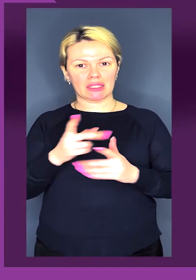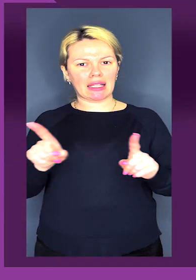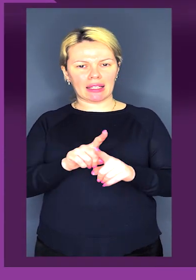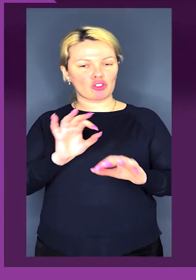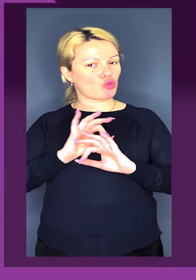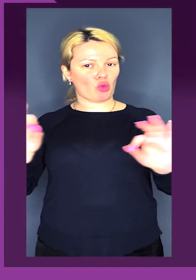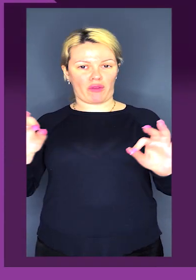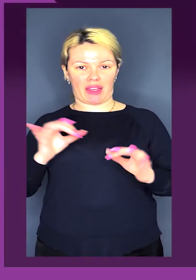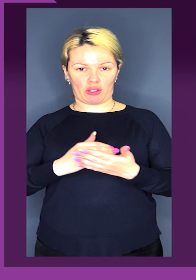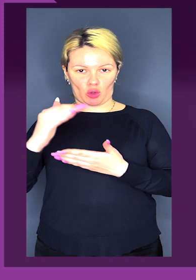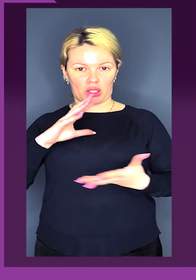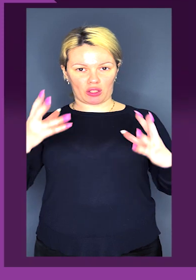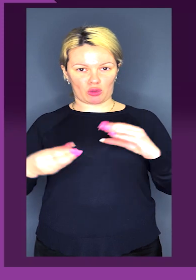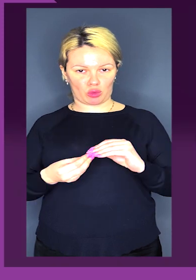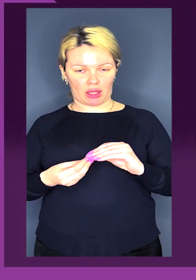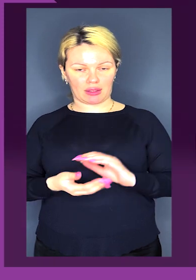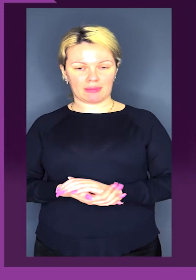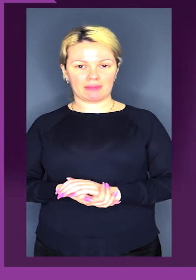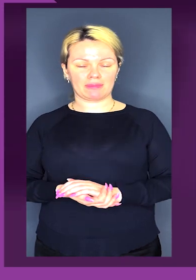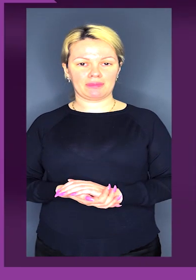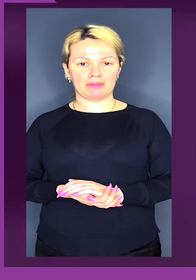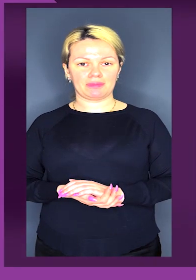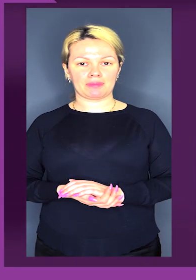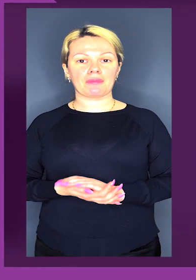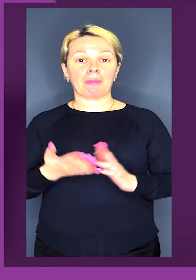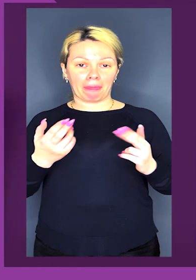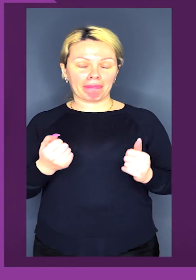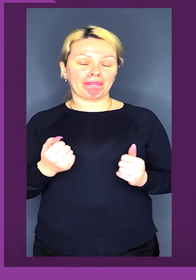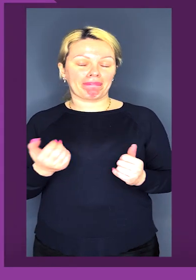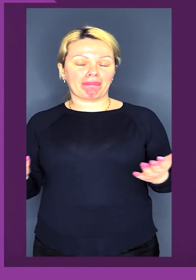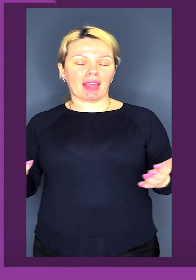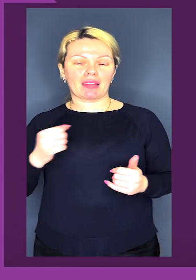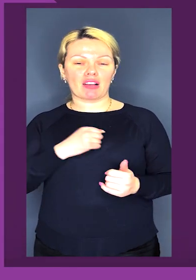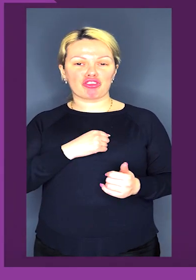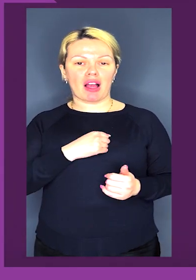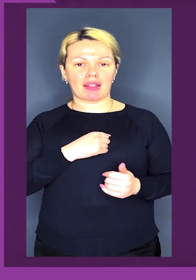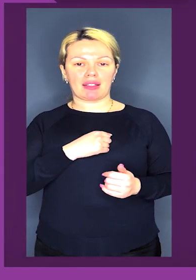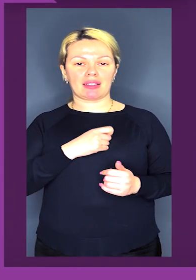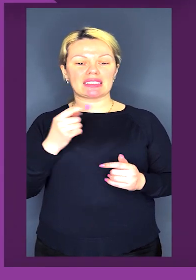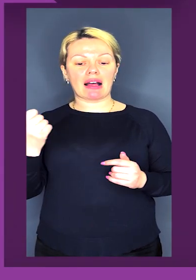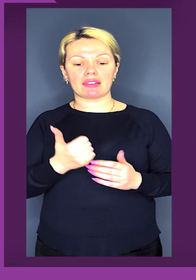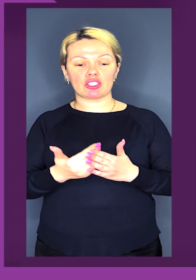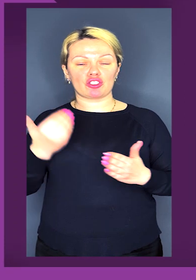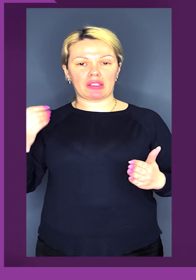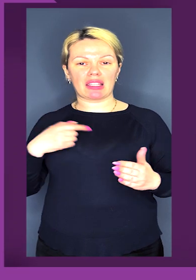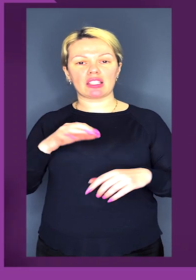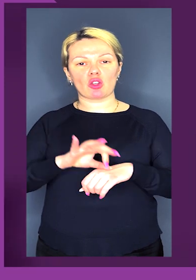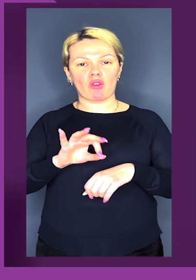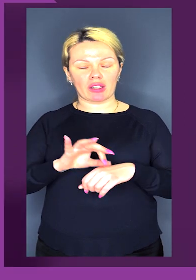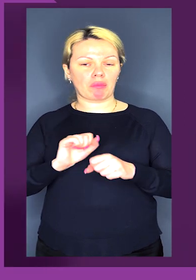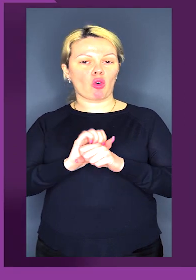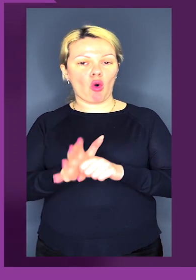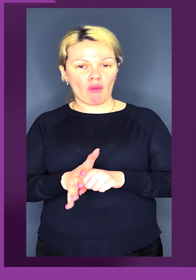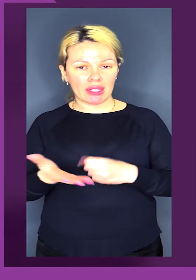показати такі чудові і високі результати. Так, на жаль, на жаль, за тиждень до змагань я захворів